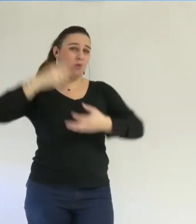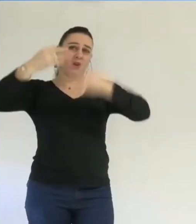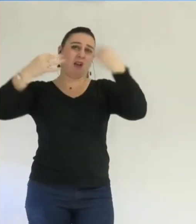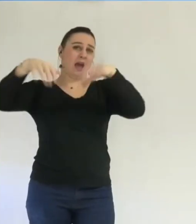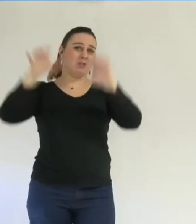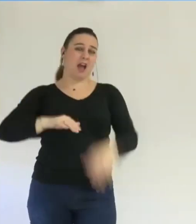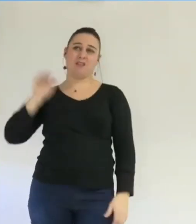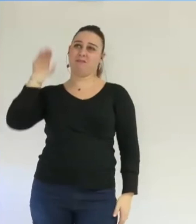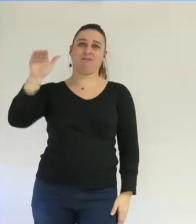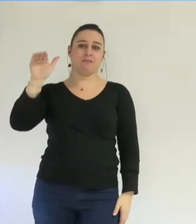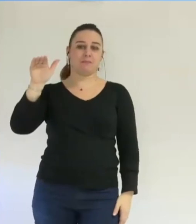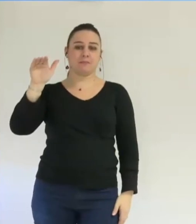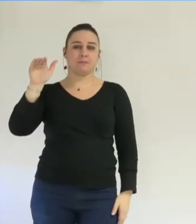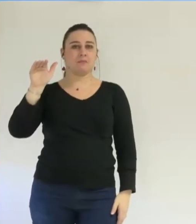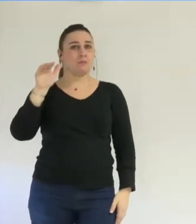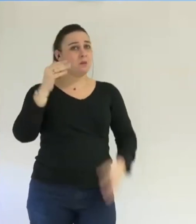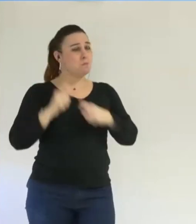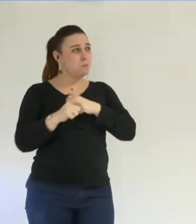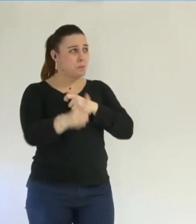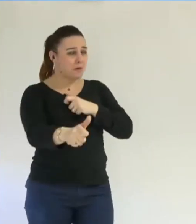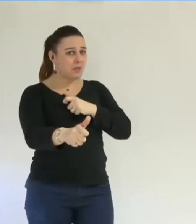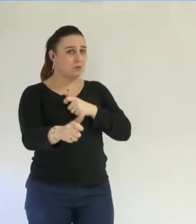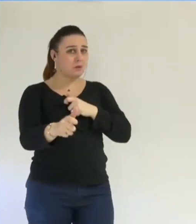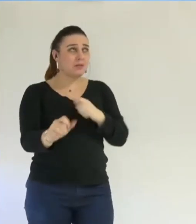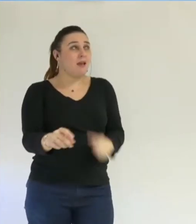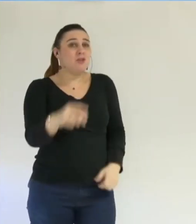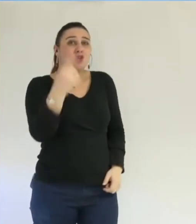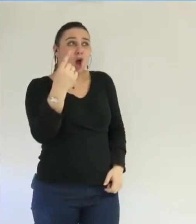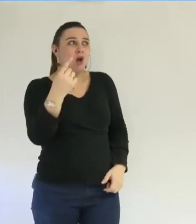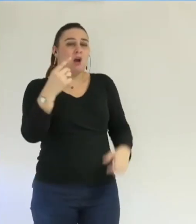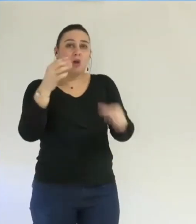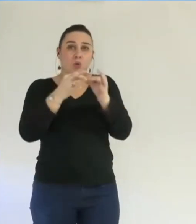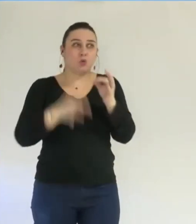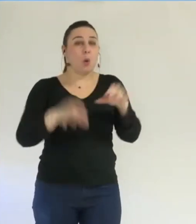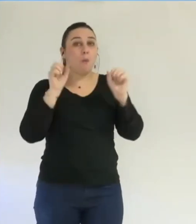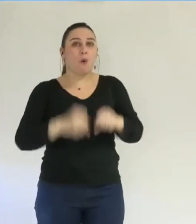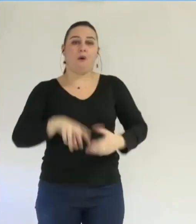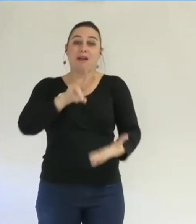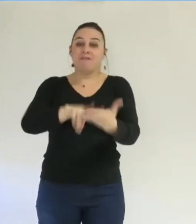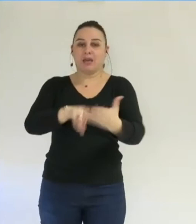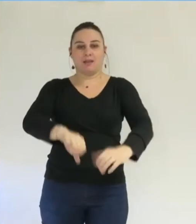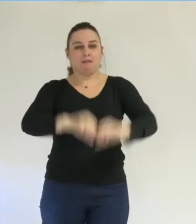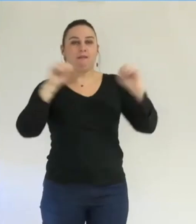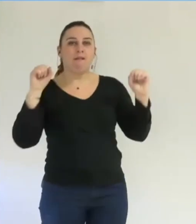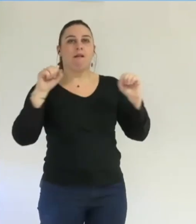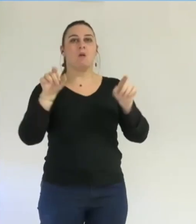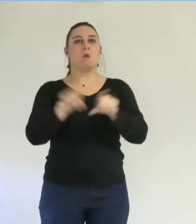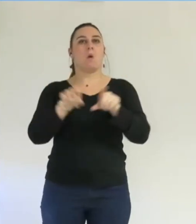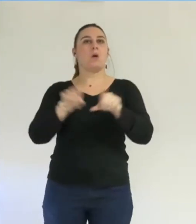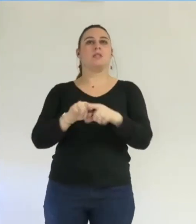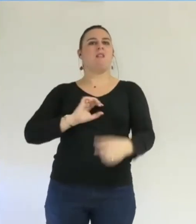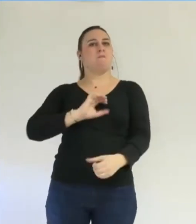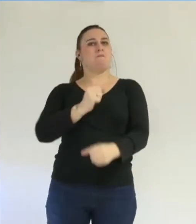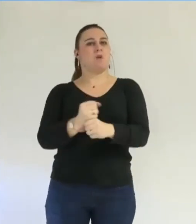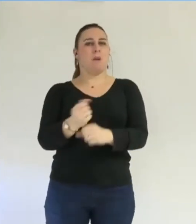administratif, mais cette procédure, c'est la seule qui nous permettra de connaître la vérité des faits, d'obtenir que le préjudice pour la